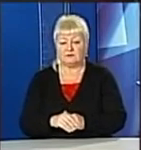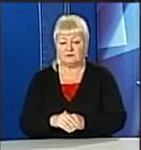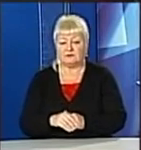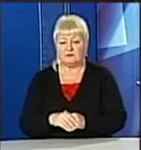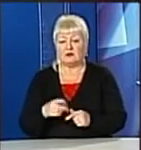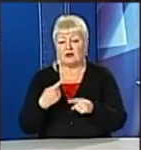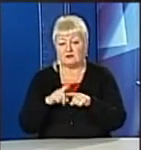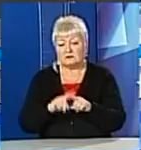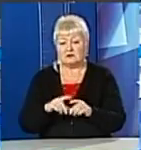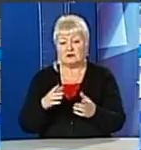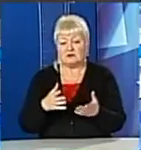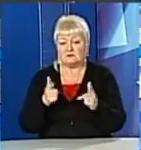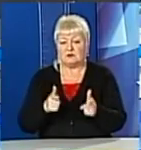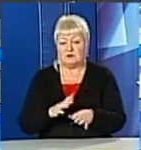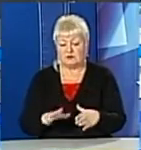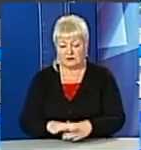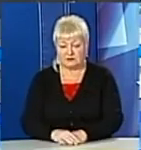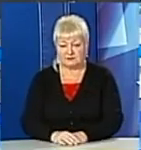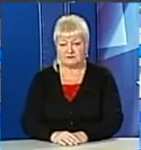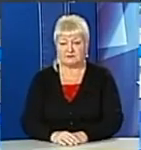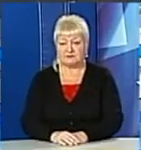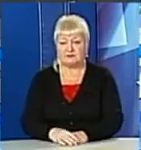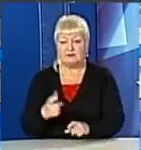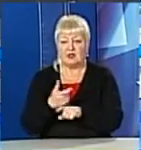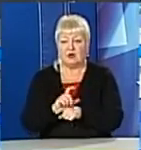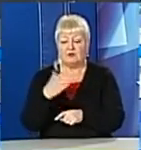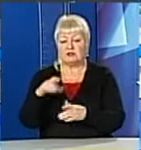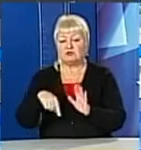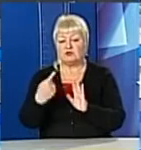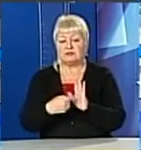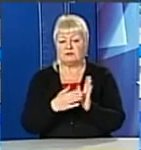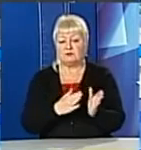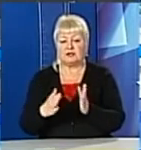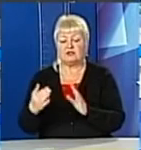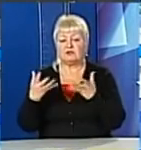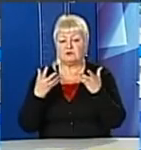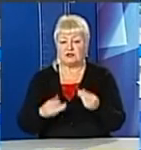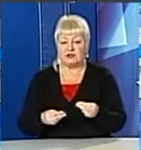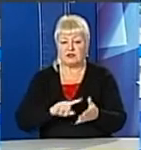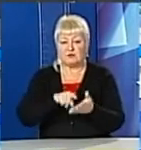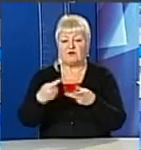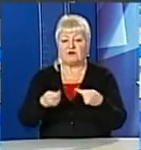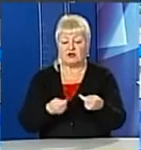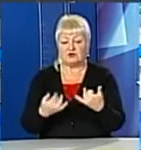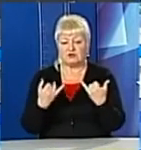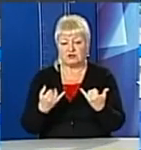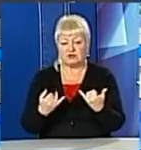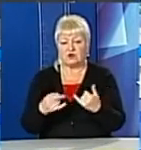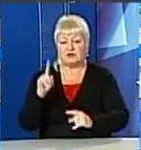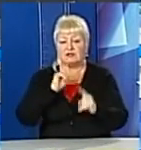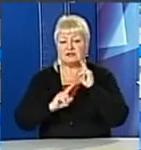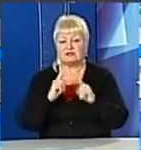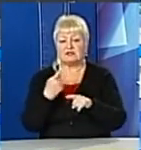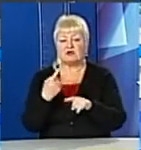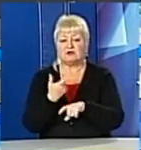на це не пішли. Понад сотня запитань в порядку денному врату. Ще сьогодні чергова сесія. Одна з найбільш